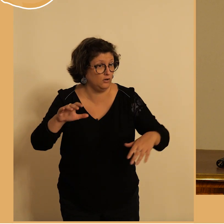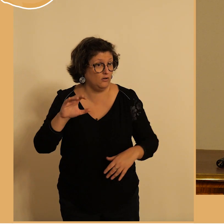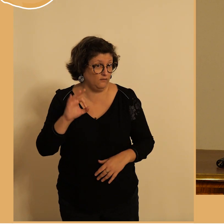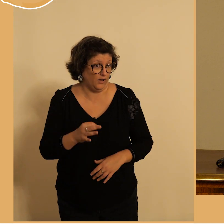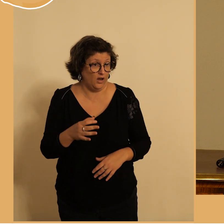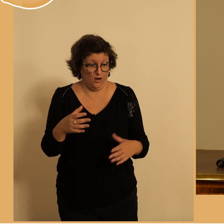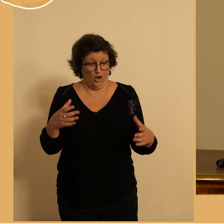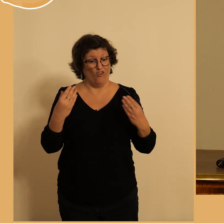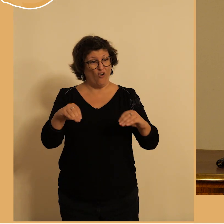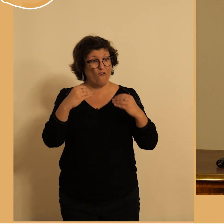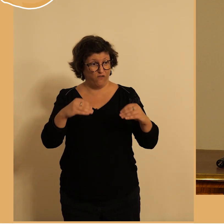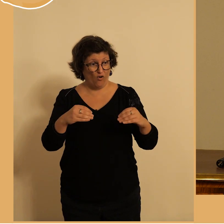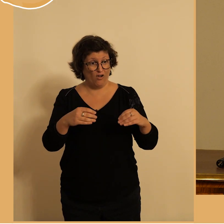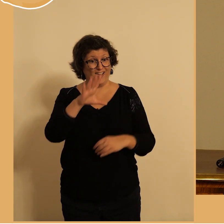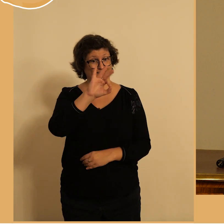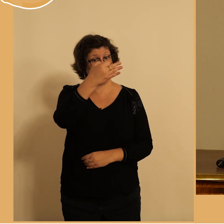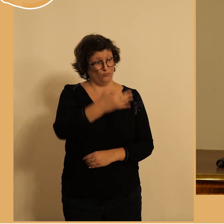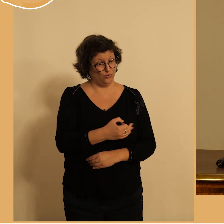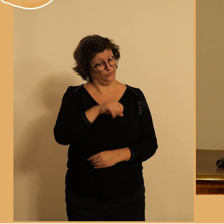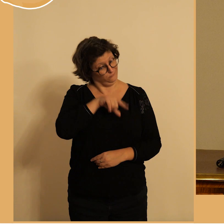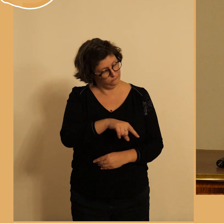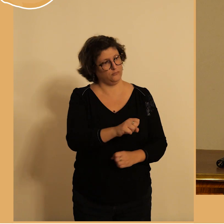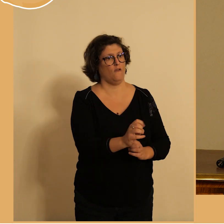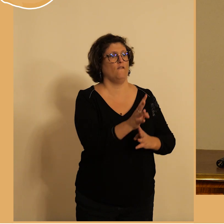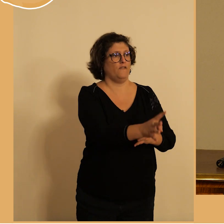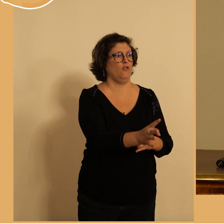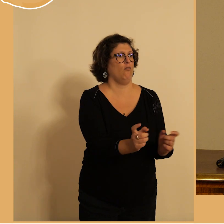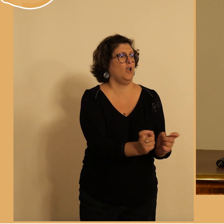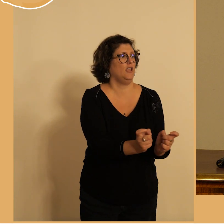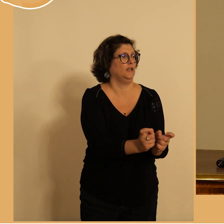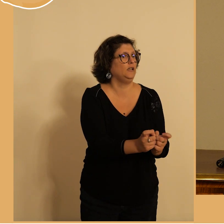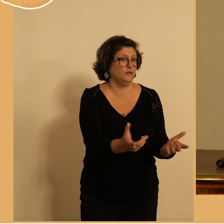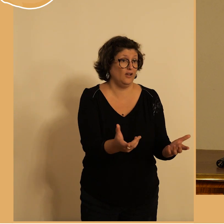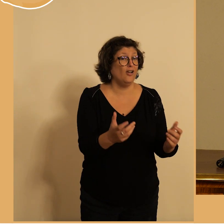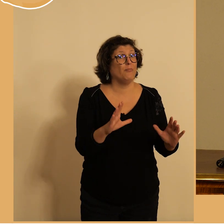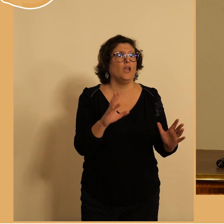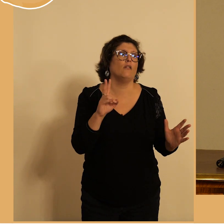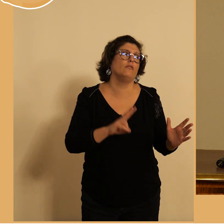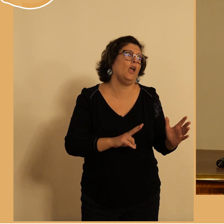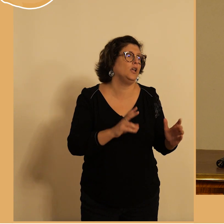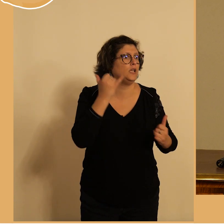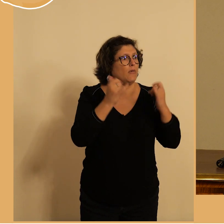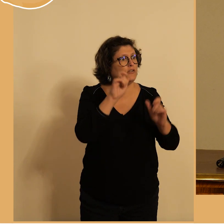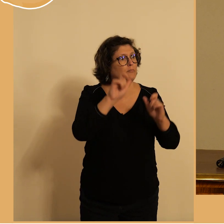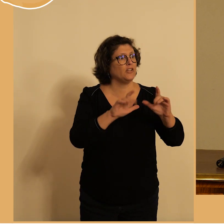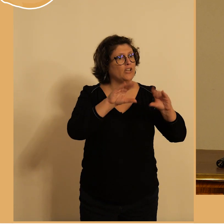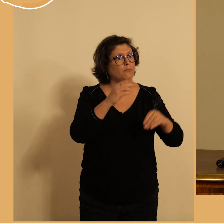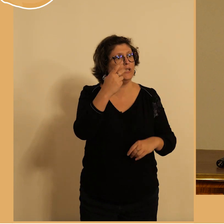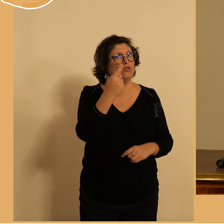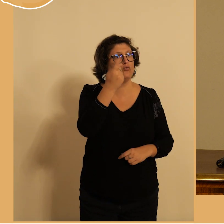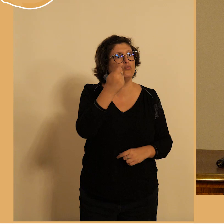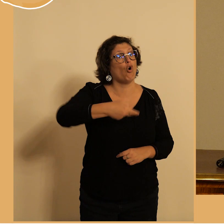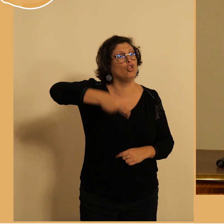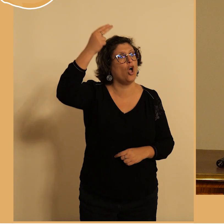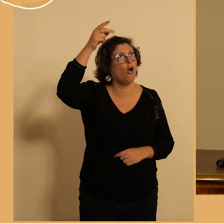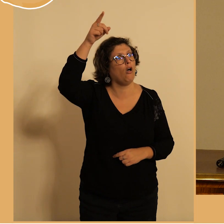électrique donc voilà je pense que les gens qui habitent qu'en ont besoin les gens qui habitent à Tour Nord ou à Tour Sud qui habitent etc qui doivent prendre la